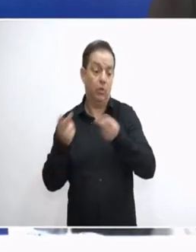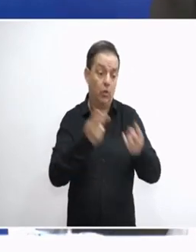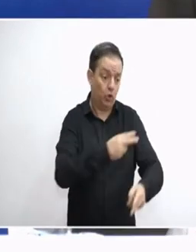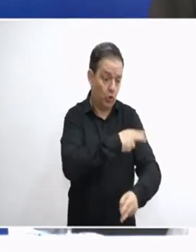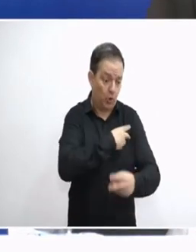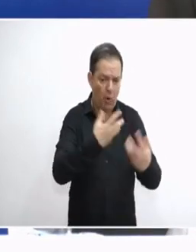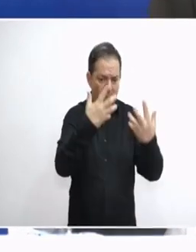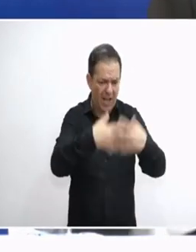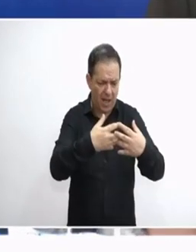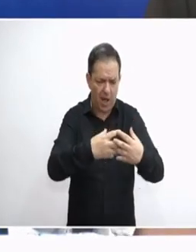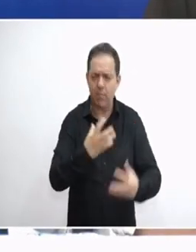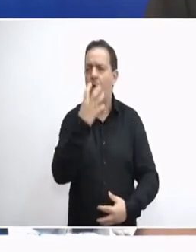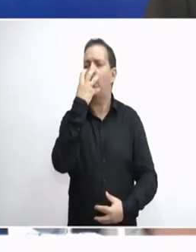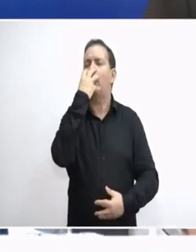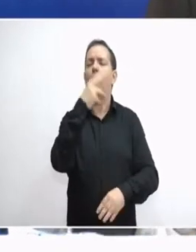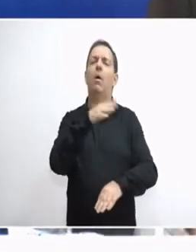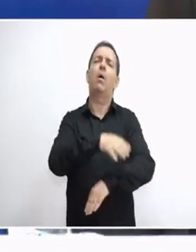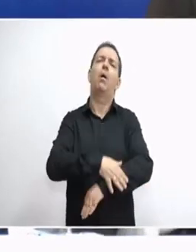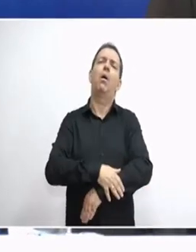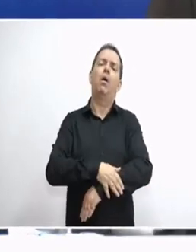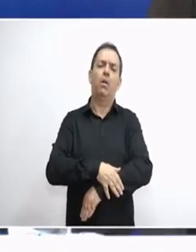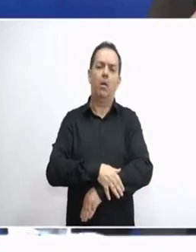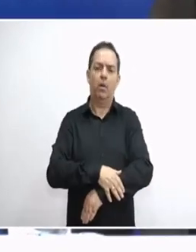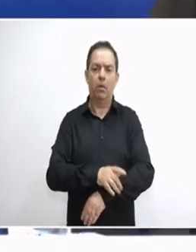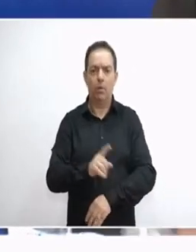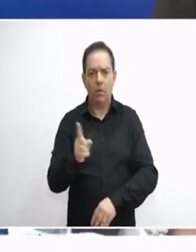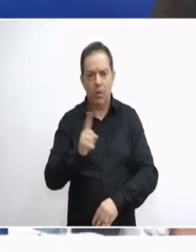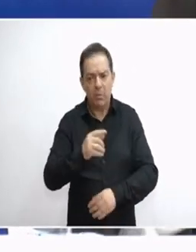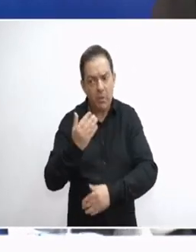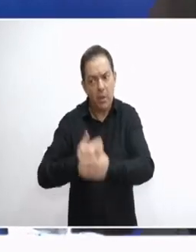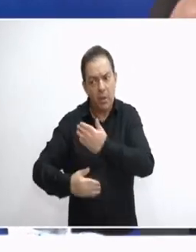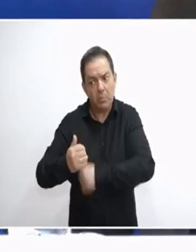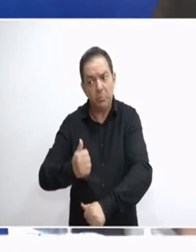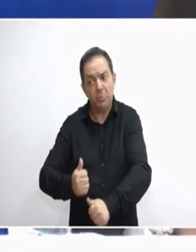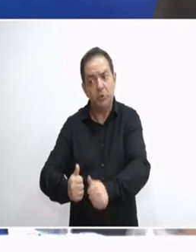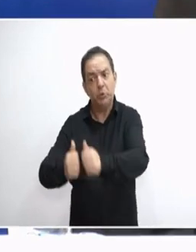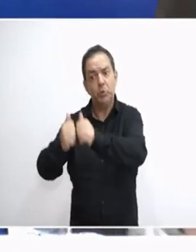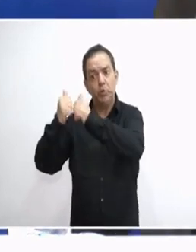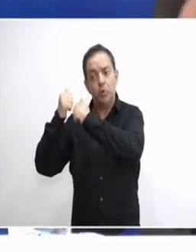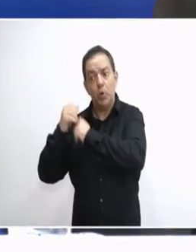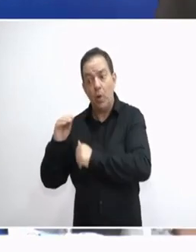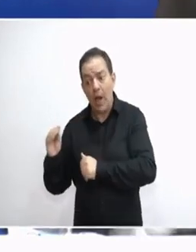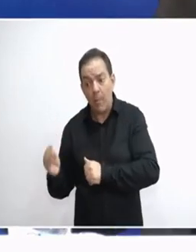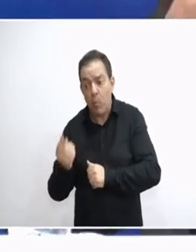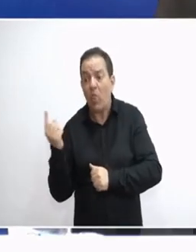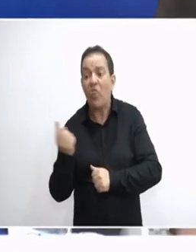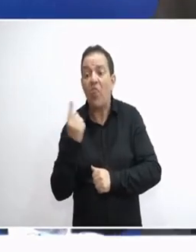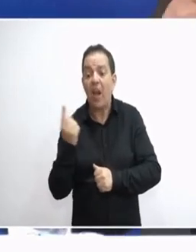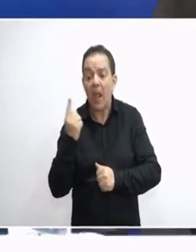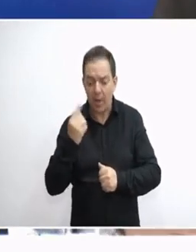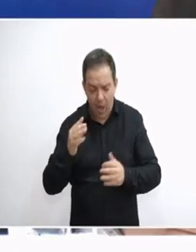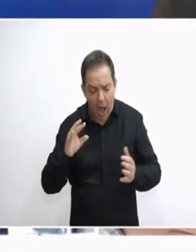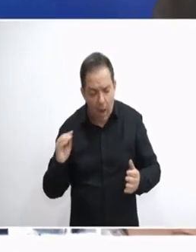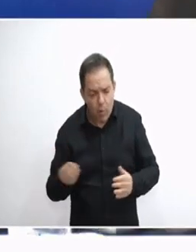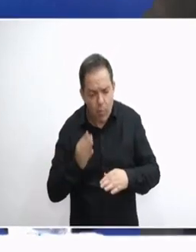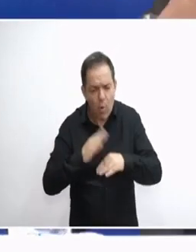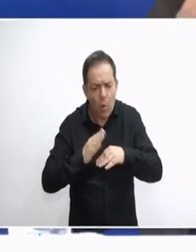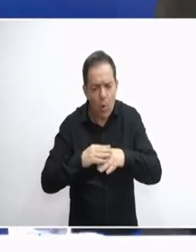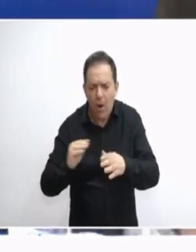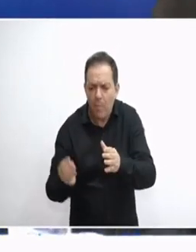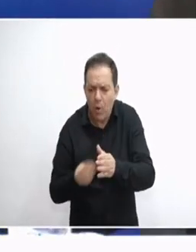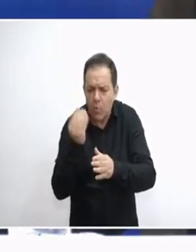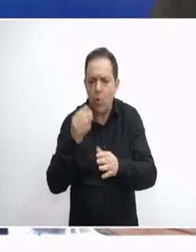γεμάτο μηχανήματα. Αυτό είναι το θέμα. Το θέμα είναι ότι πρέπει να πάμε στην αρχή, να πάμε στην ίαση, να μάθουμε την αιτία που δημιουργούνται οι ασθένειες,